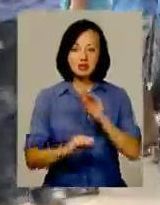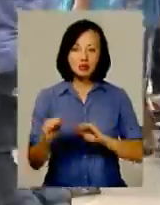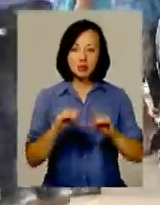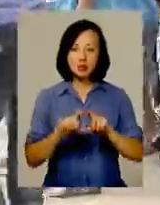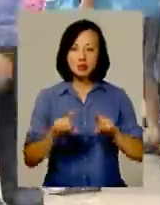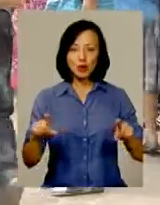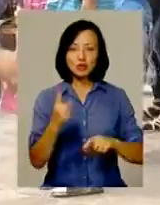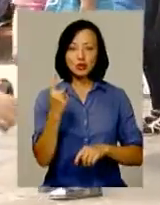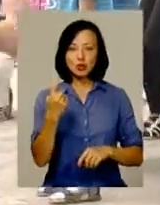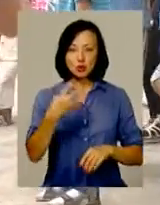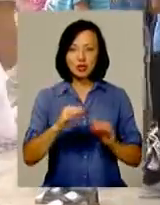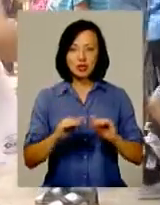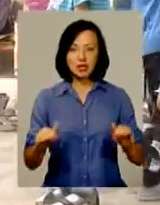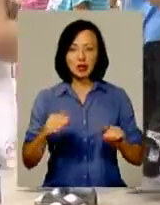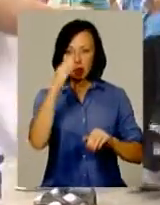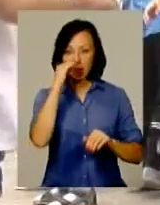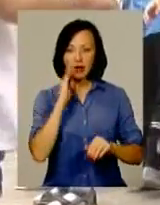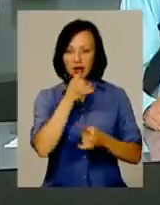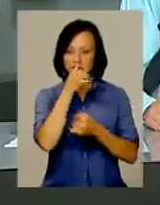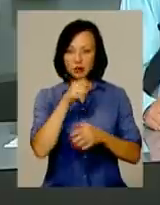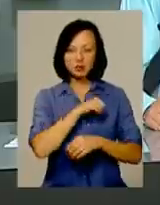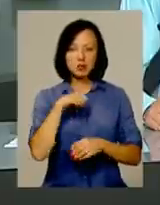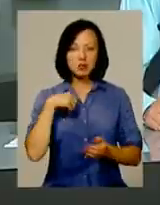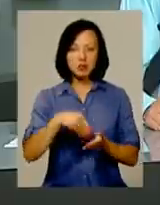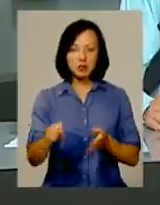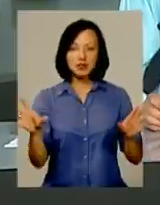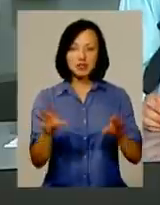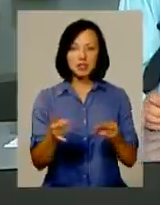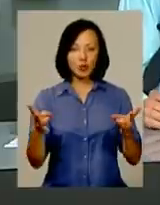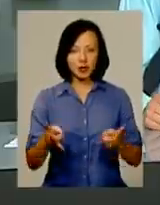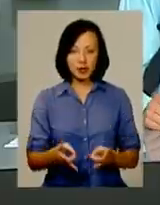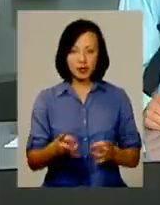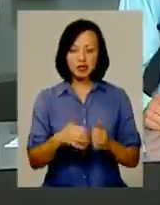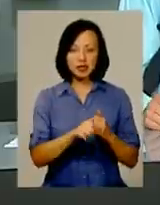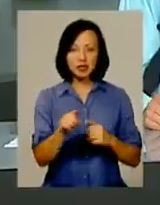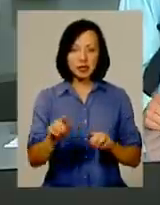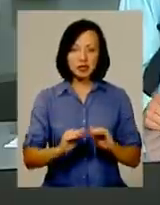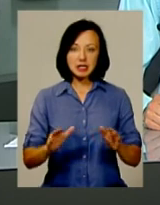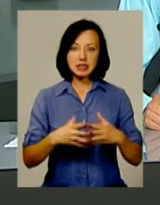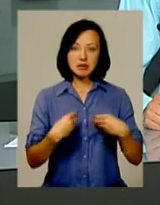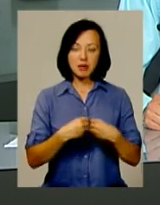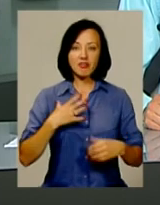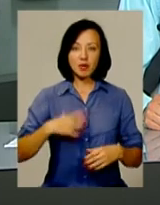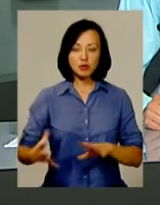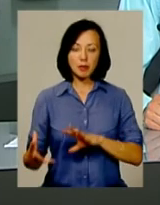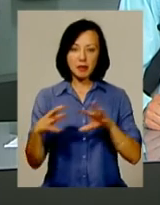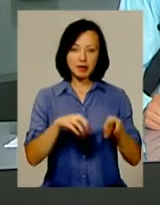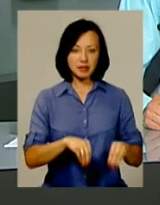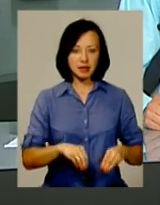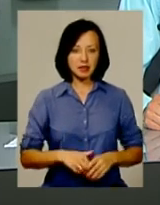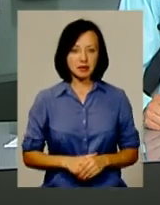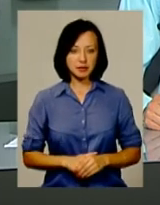учнів, чиї батьки не мають змоги самотужки придбати все необхідне. Серед них і дітки із сімей вимушених переселенців.